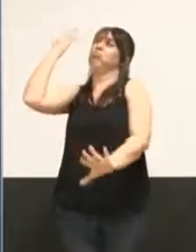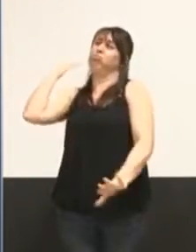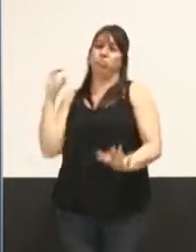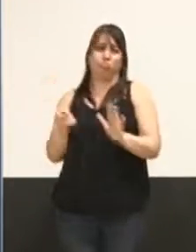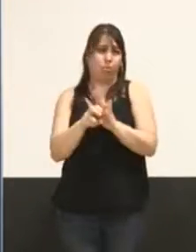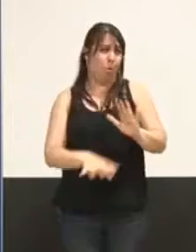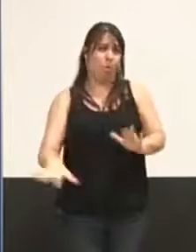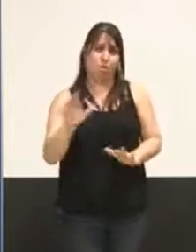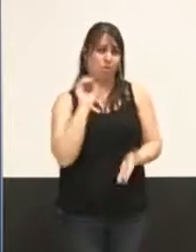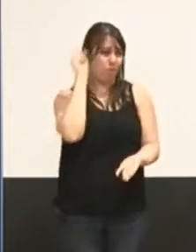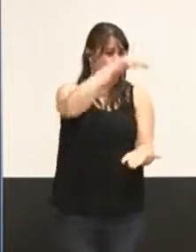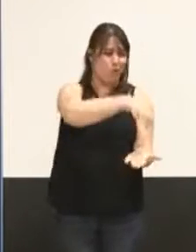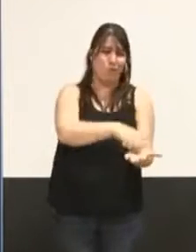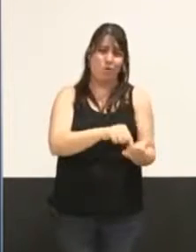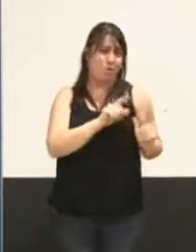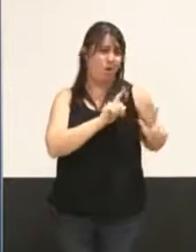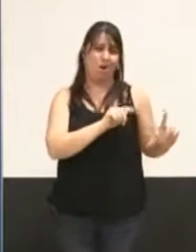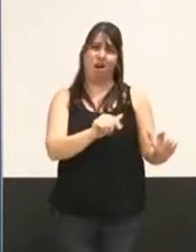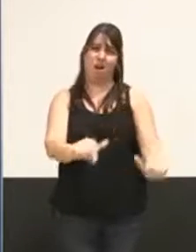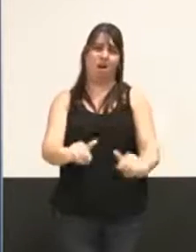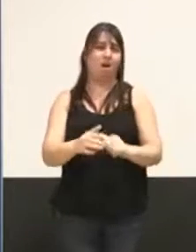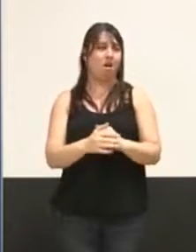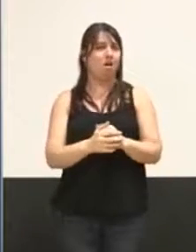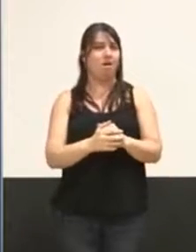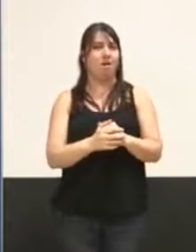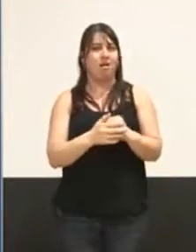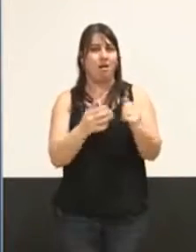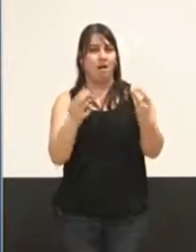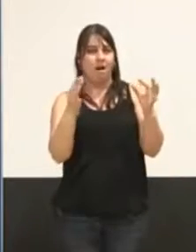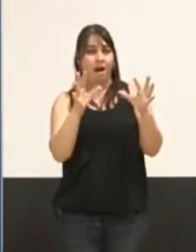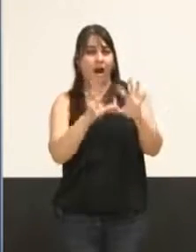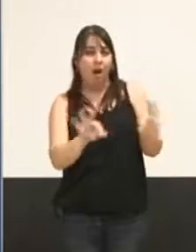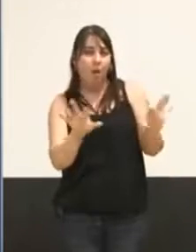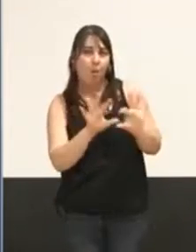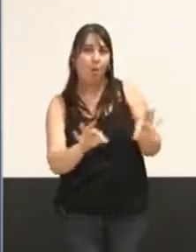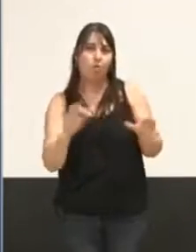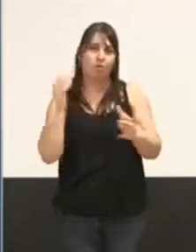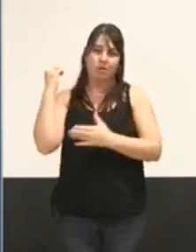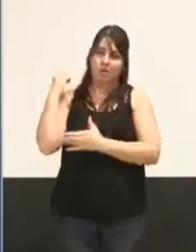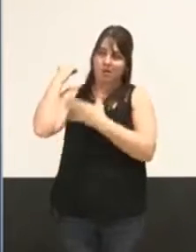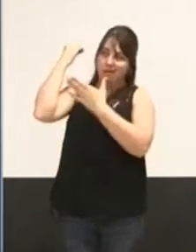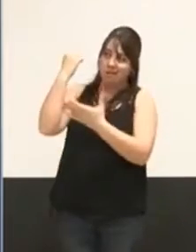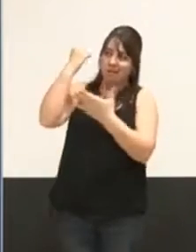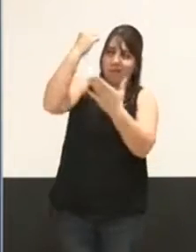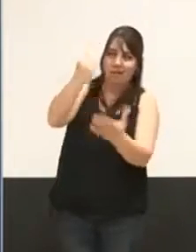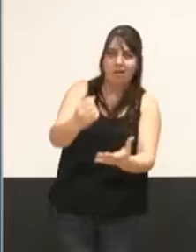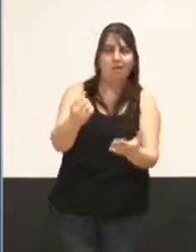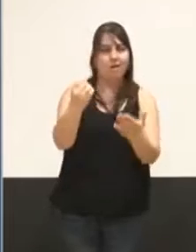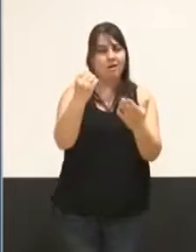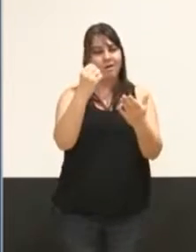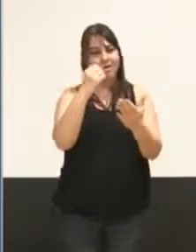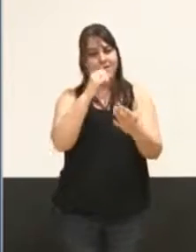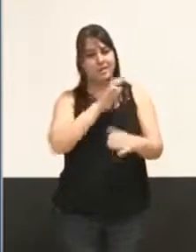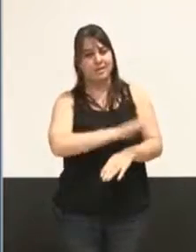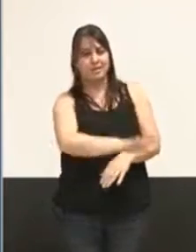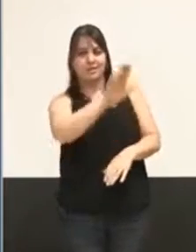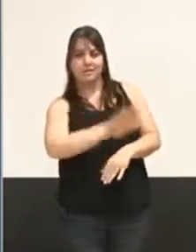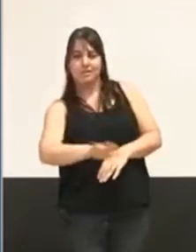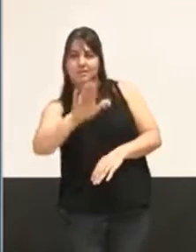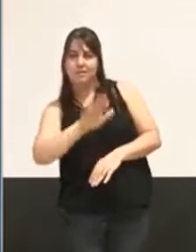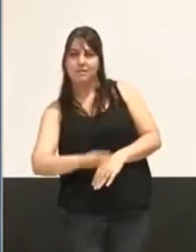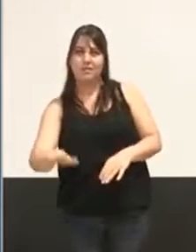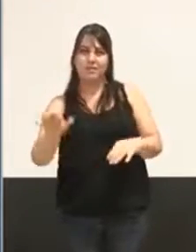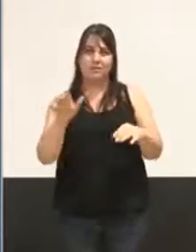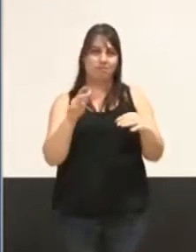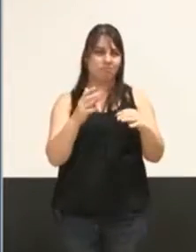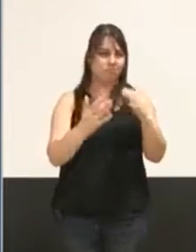Ces lieux racontent, transmettent et témoignent des différences et des ressemblances. Ces